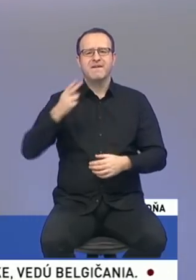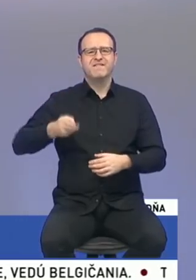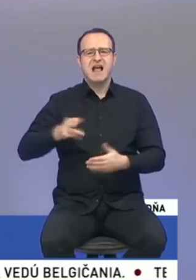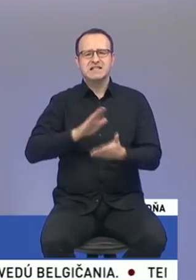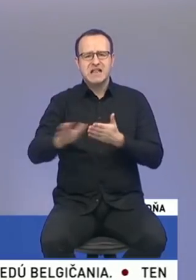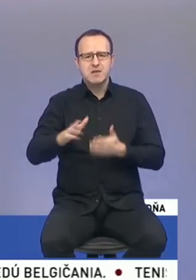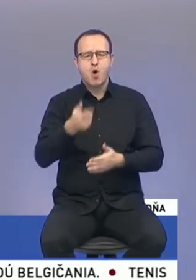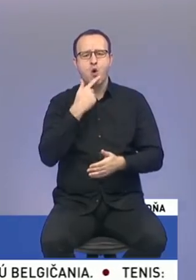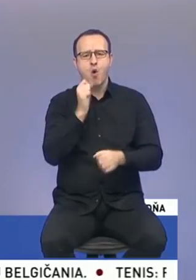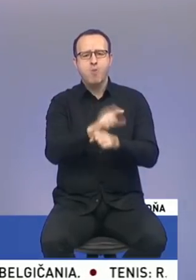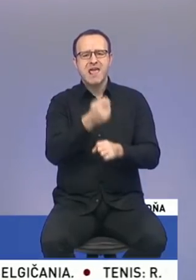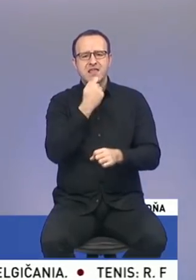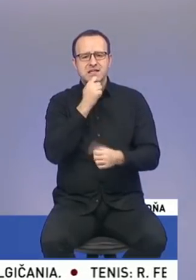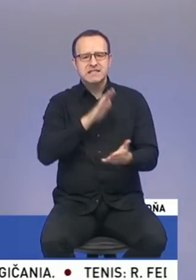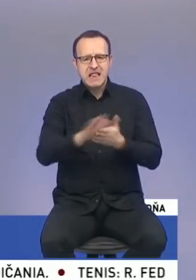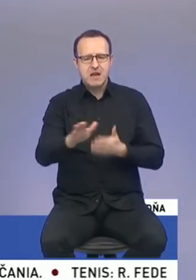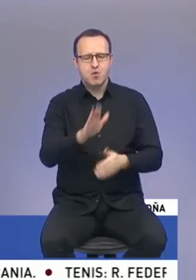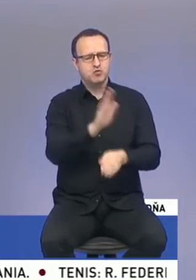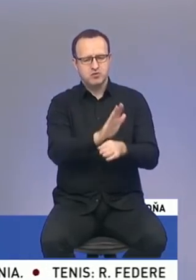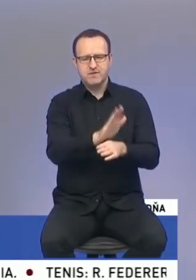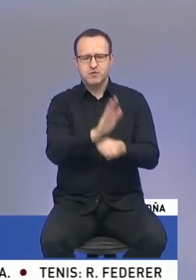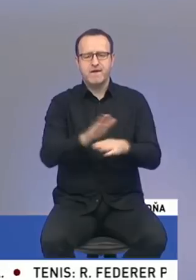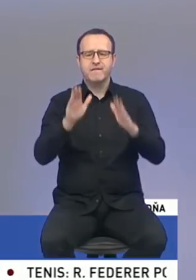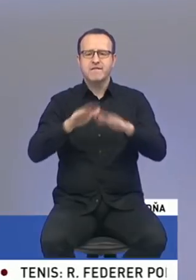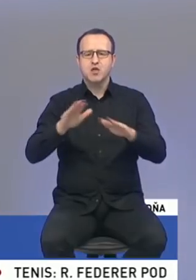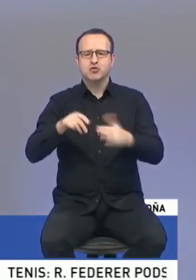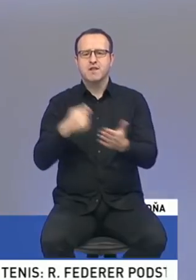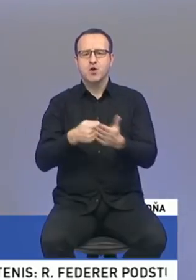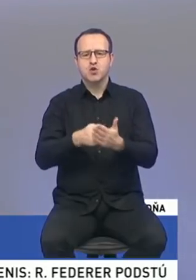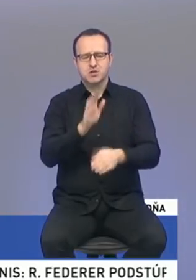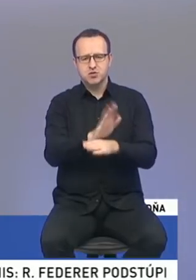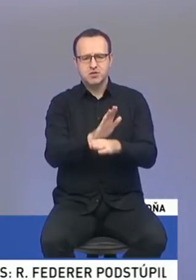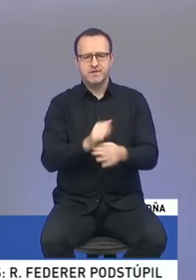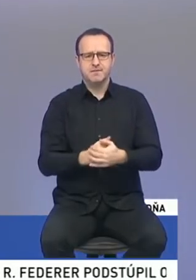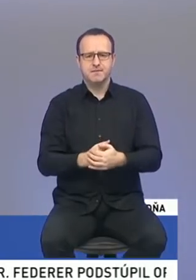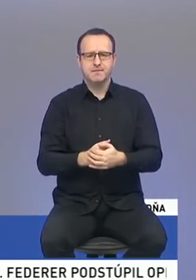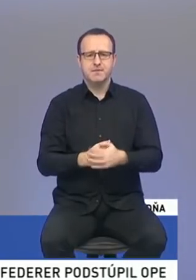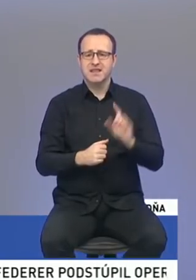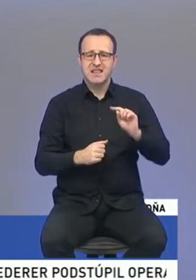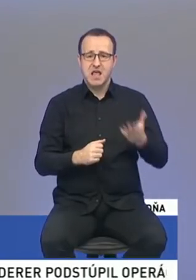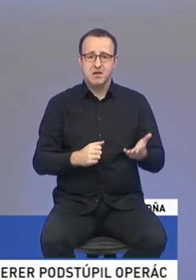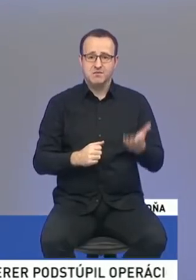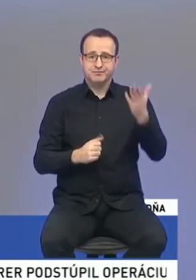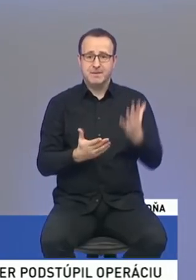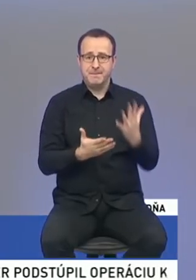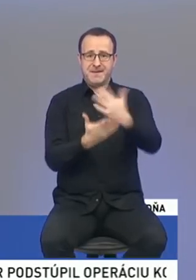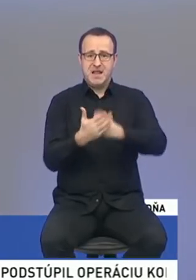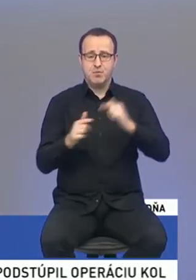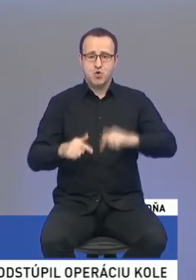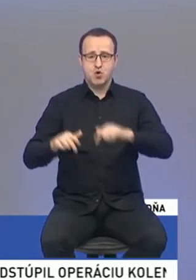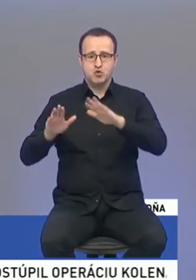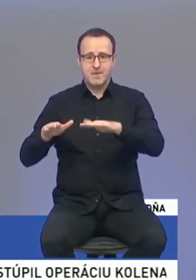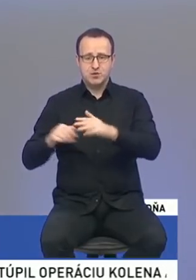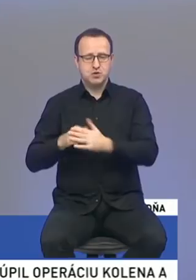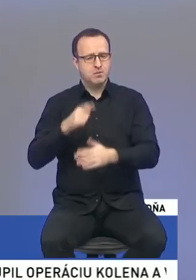obedoch zadarmo a práve tých vianočných dôchodkoch. Pokiaľ nezvýši sa príjem do domácnosti ľudí, musia byť